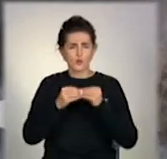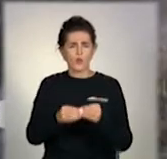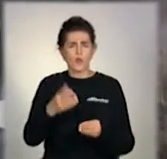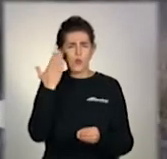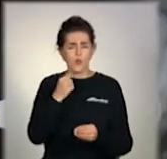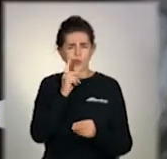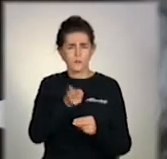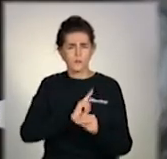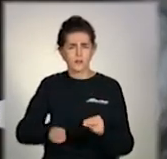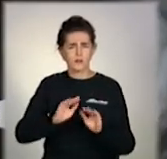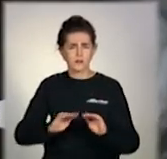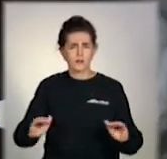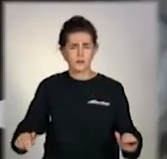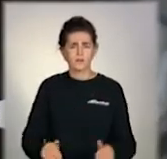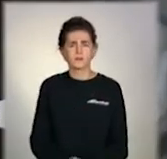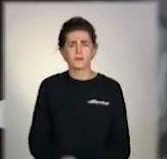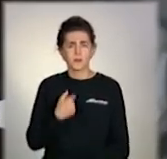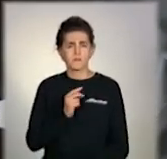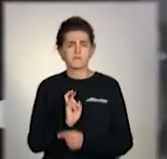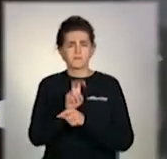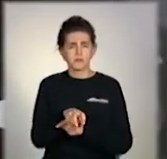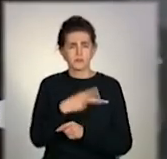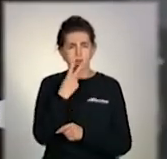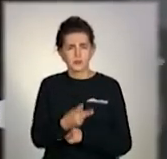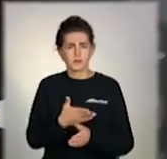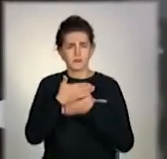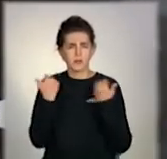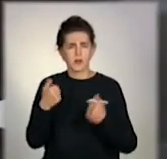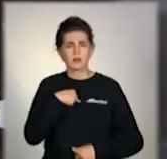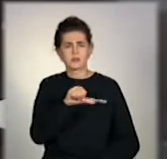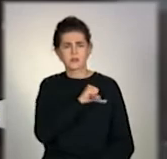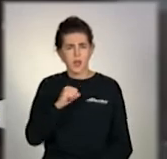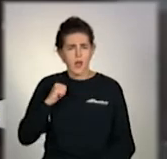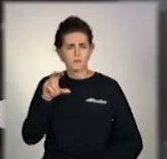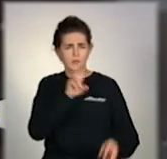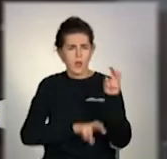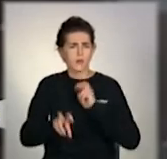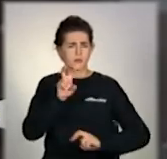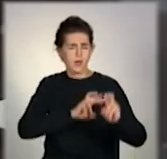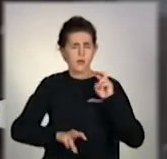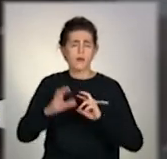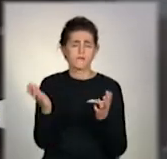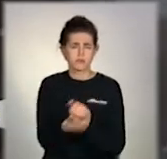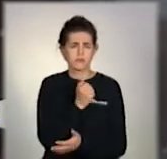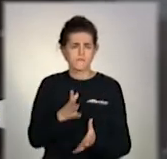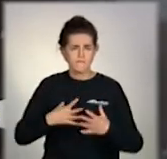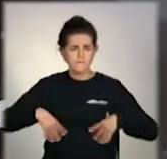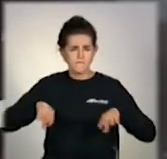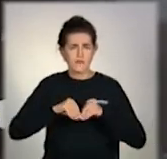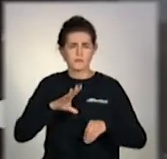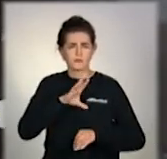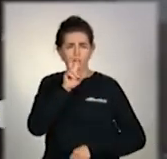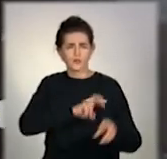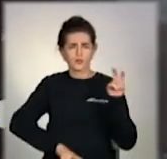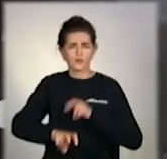зникнення малечі. Прийшла, їх не було і пішла сама, спочатку бігала, шукала. Потім місяць бігали, шукали.